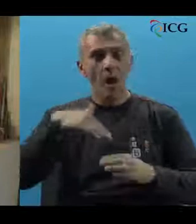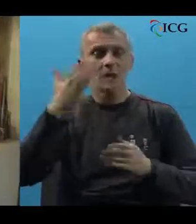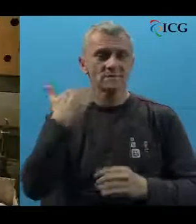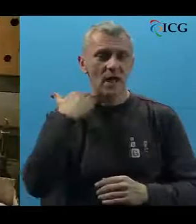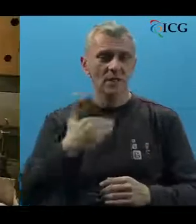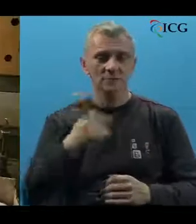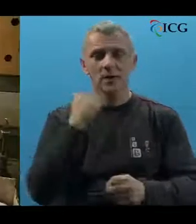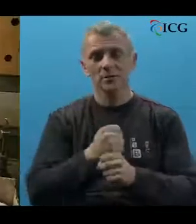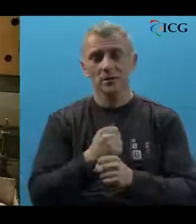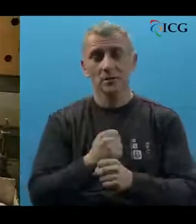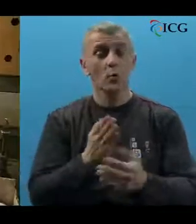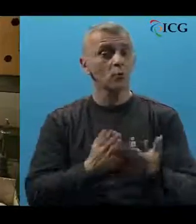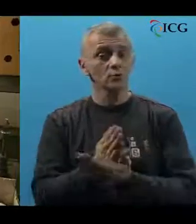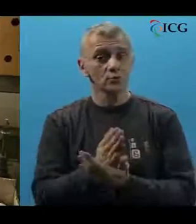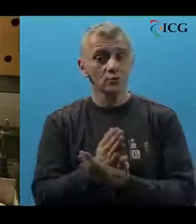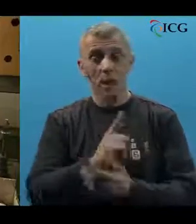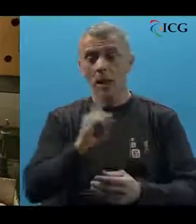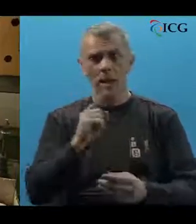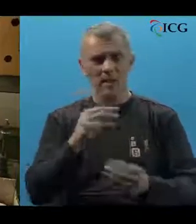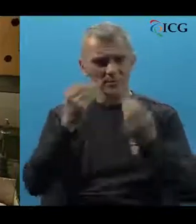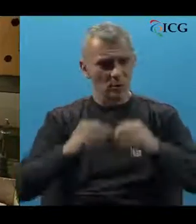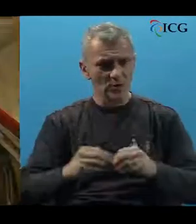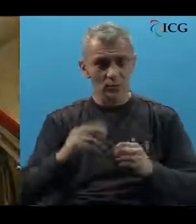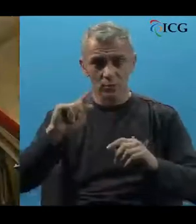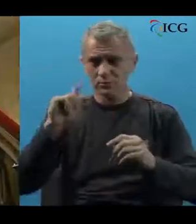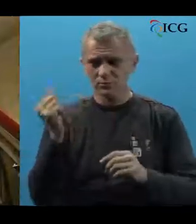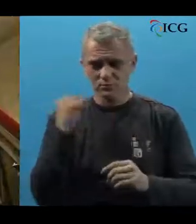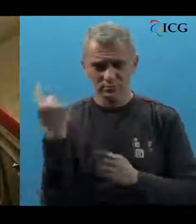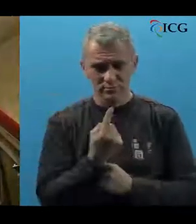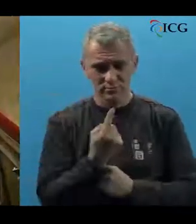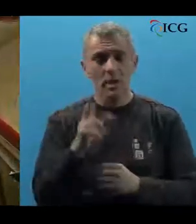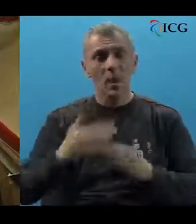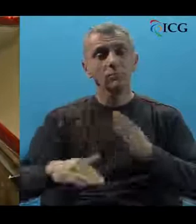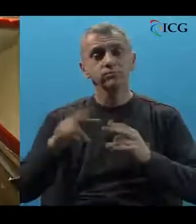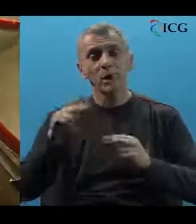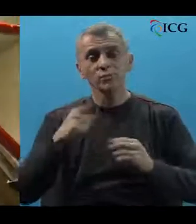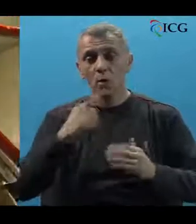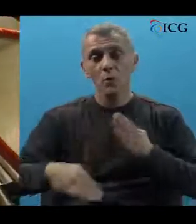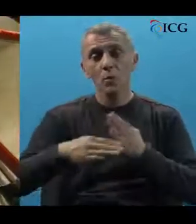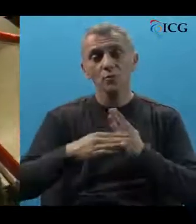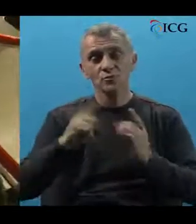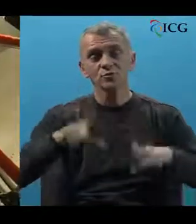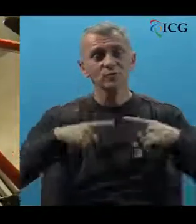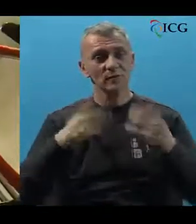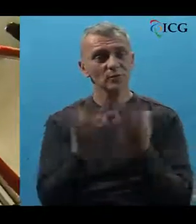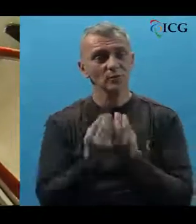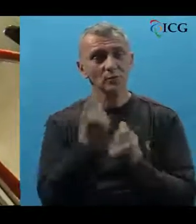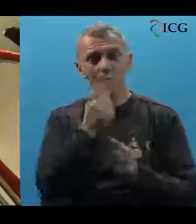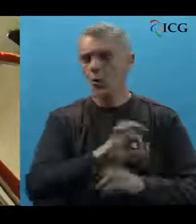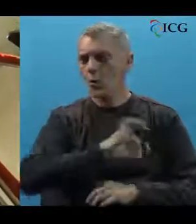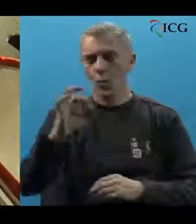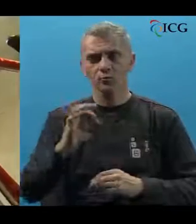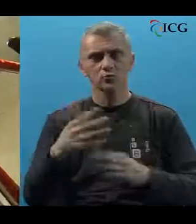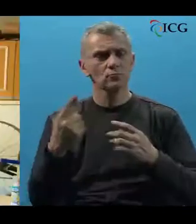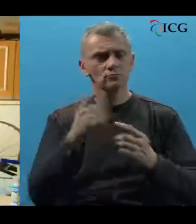garanciju za rad. U slučaju eventualni nesporazuma sa mušterijama u pomoć pristižu braća, s kojima i živi i koji se s njim odlično